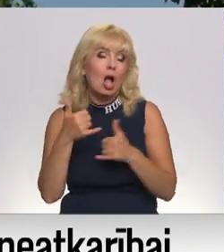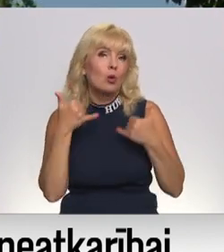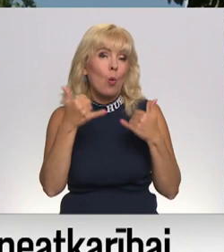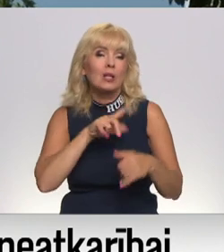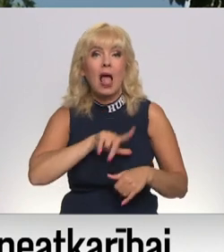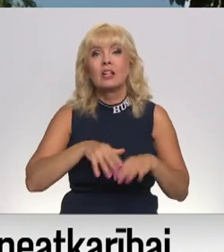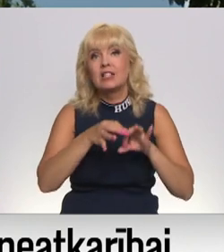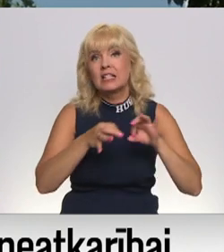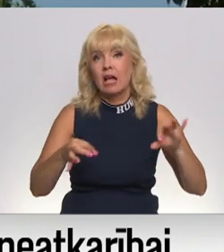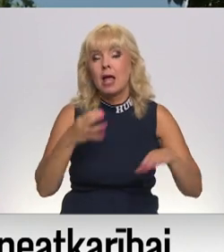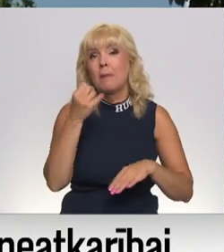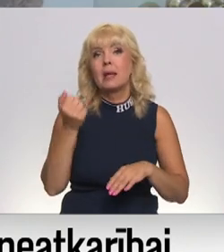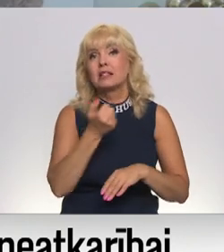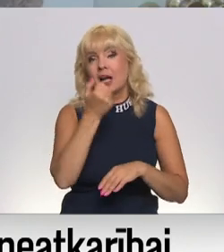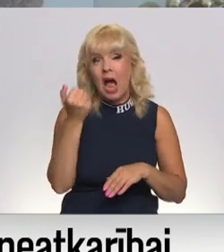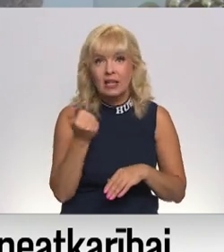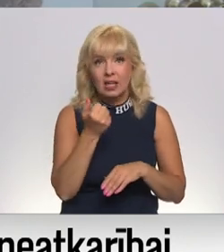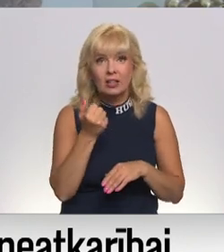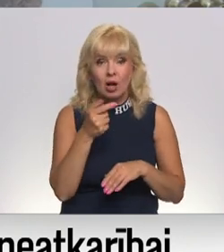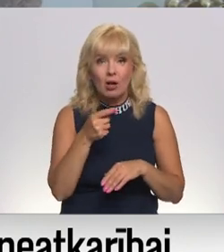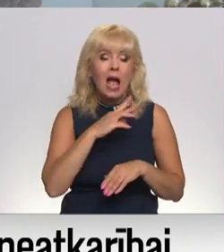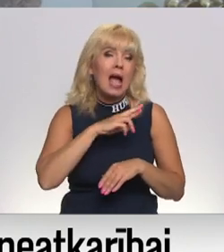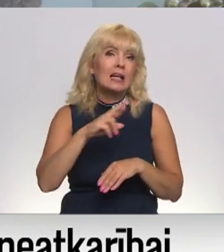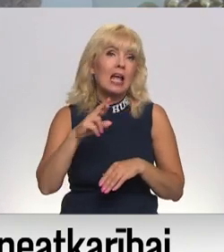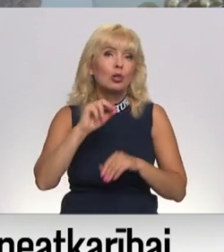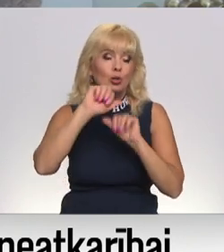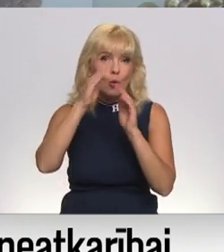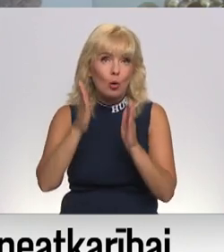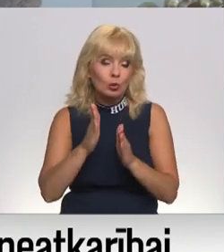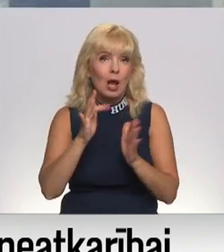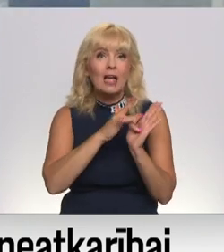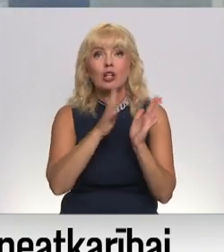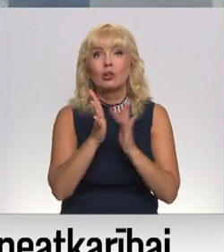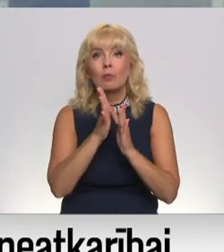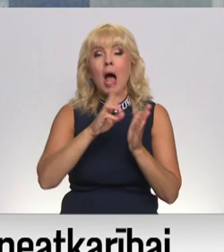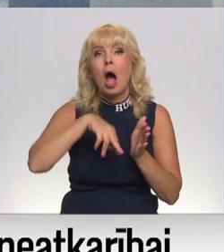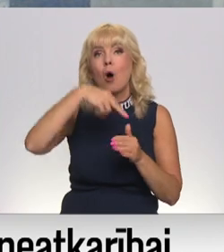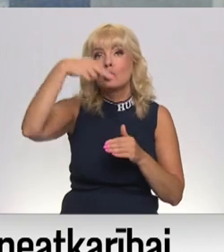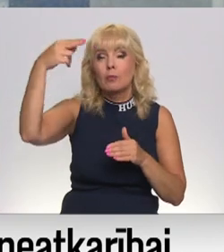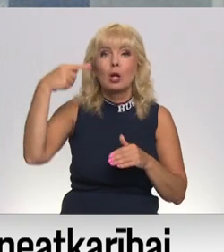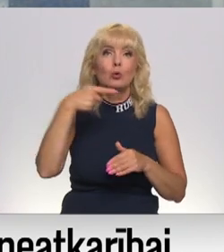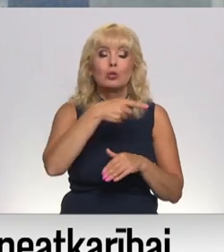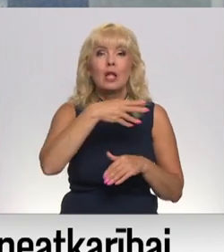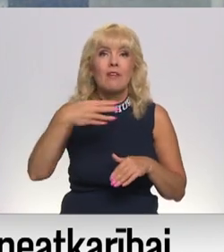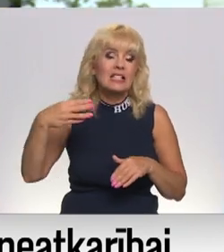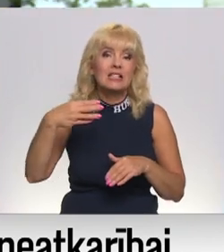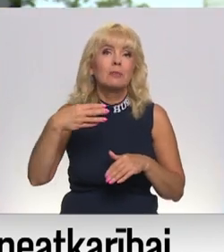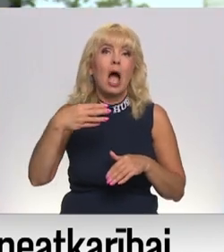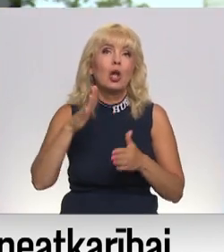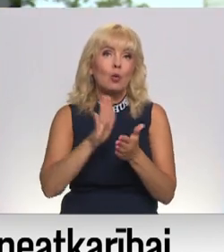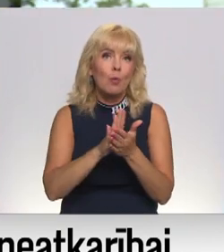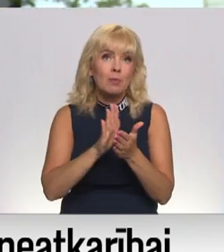Latvijas neatkarības 15. gada diena religiski skulptūra veltīta Jēzus Kristus augšām celšanās 1900. jubilējai.